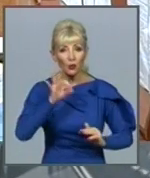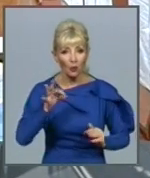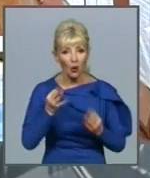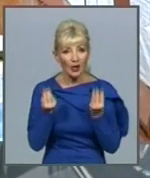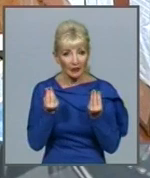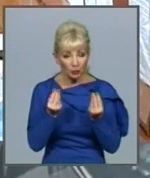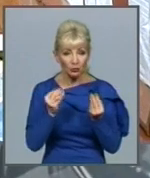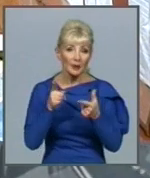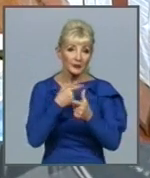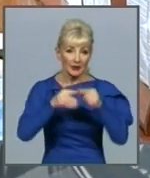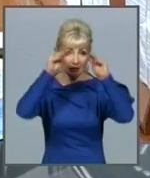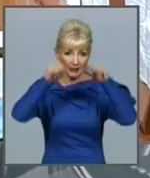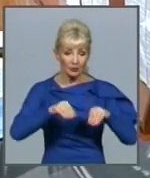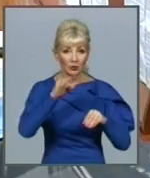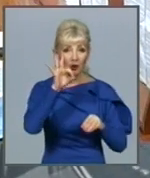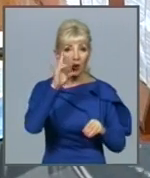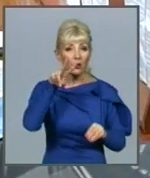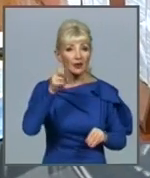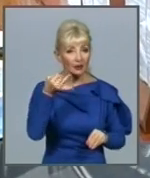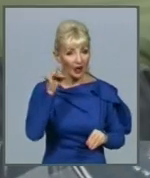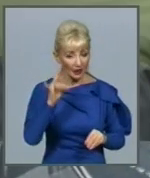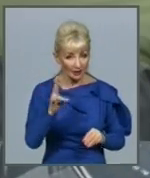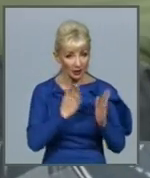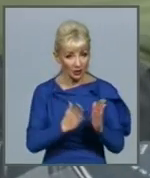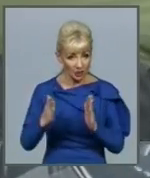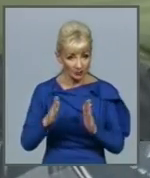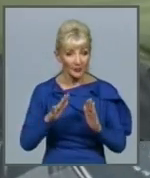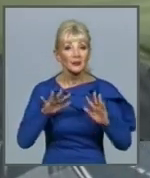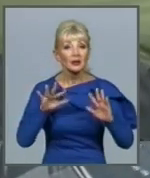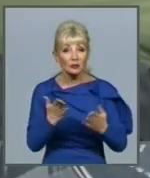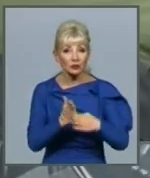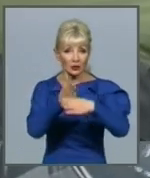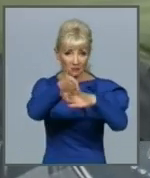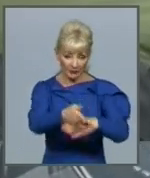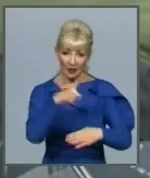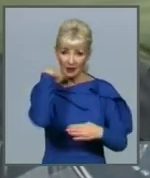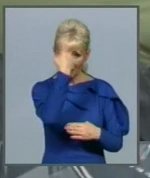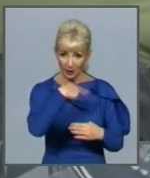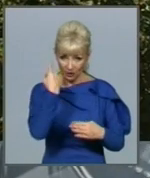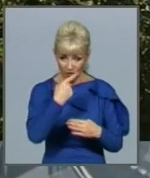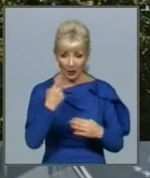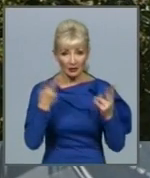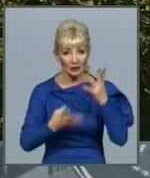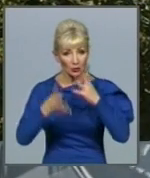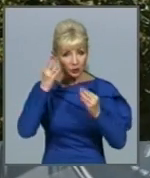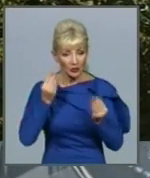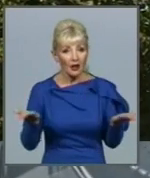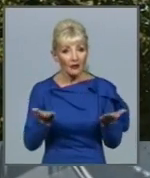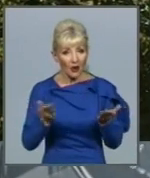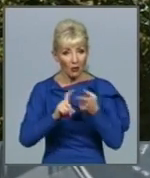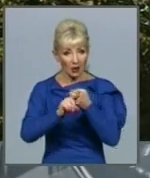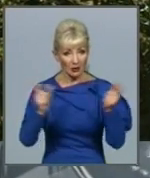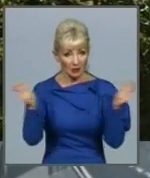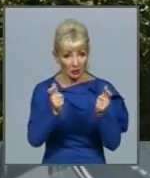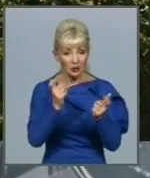онлайн-режимі. У разі візиту до соціальних служб особисто слід враховувати, в якій карантинній зоні знаходиться той чи